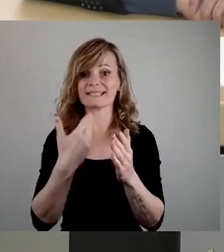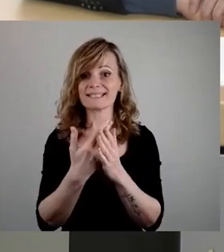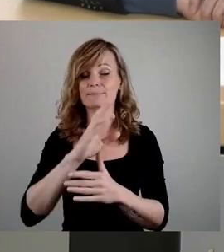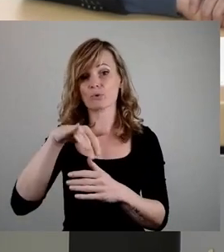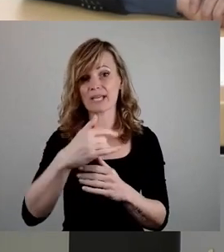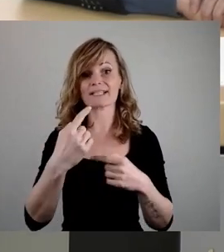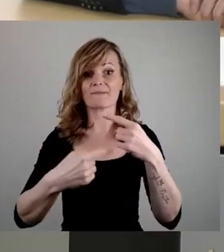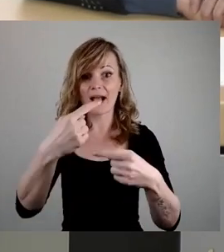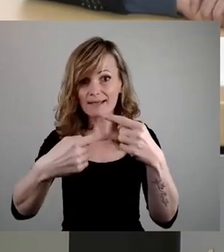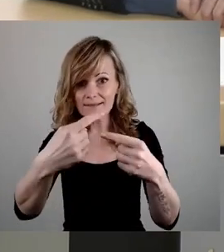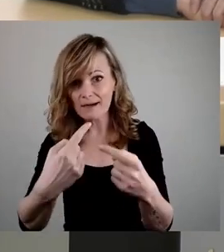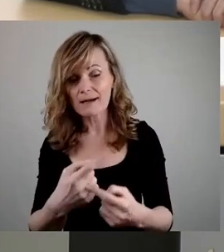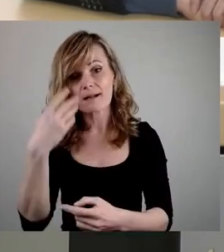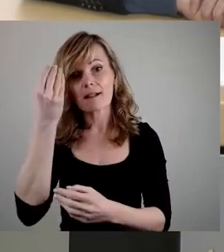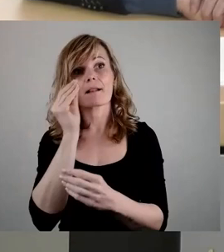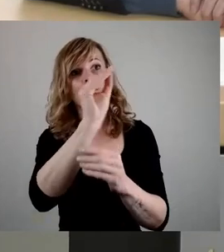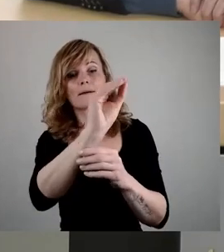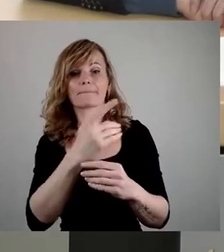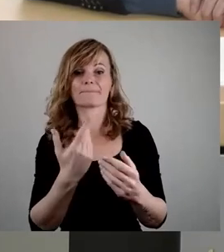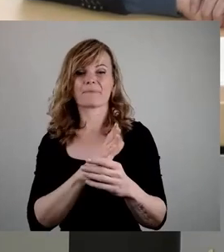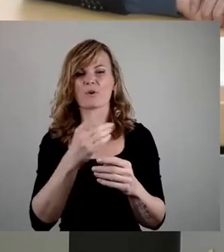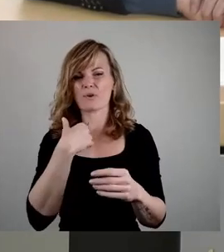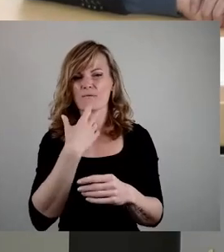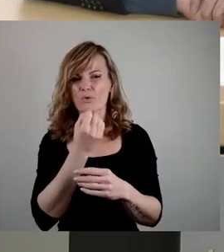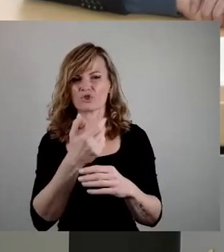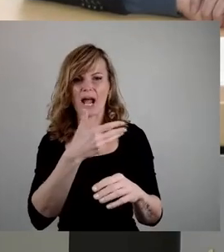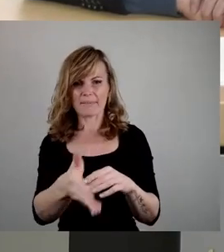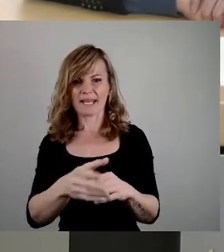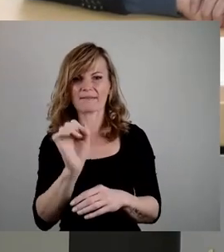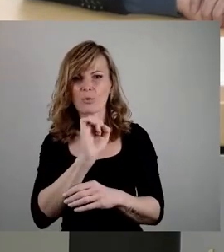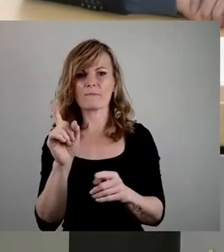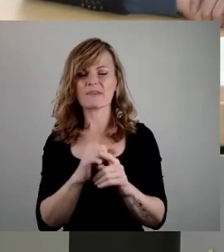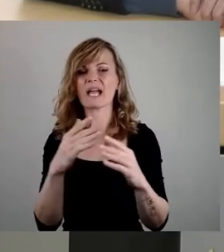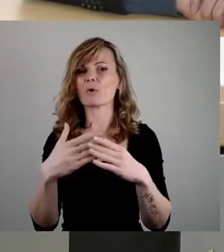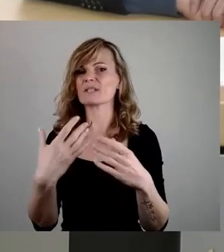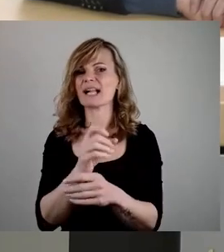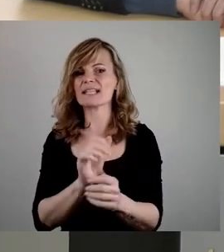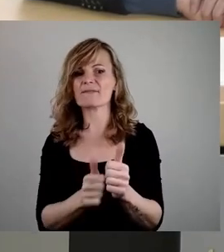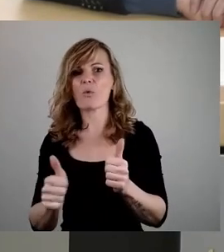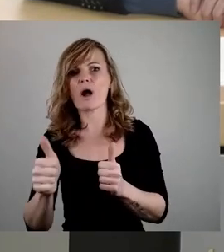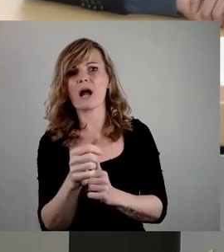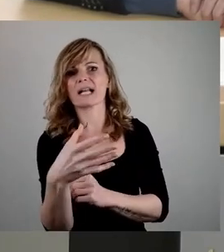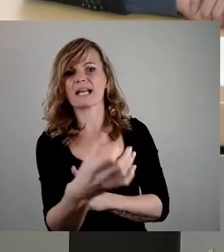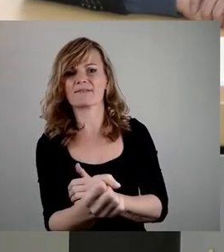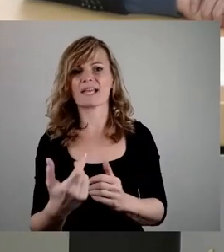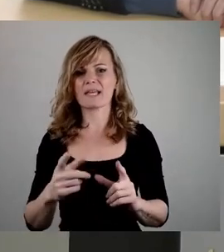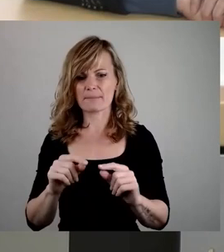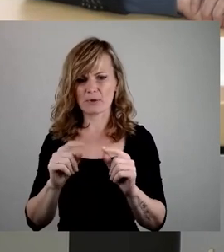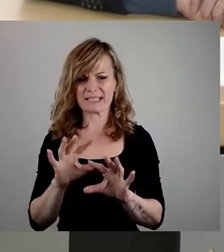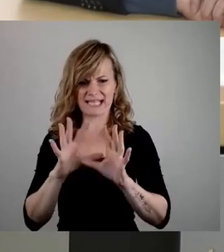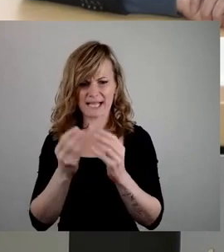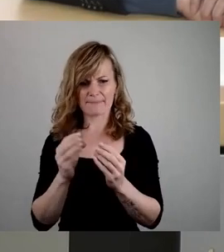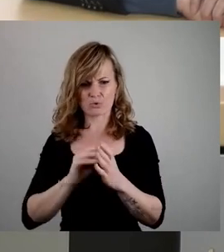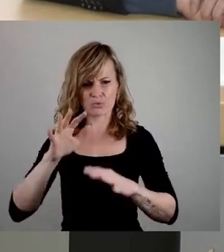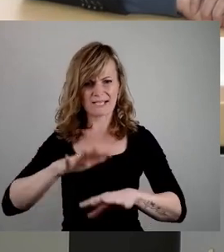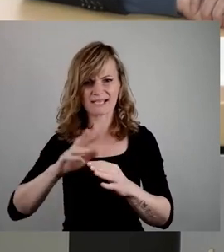mitzudenken und mitaufzunehmen, ablehnen wollen, weil das ein Haushaltsvorgriff wäre. In diesem Sinne wäre die gesamte Schulnetzplanung ein Haushaltsvorgriff, weil wir hier